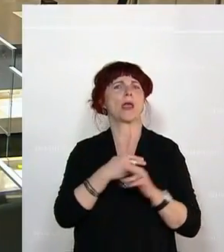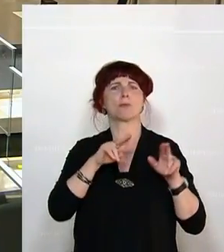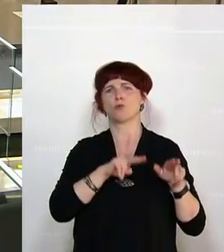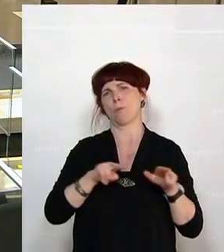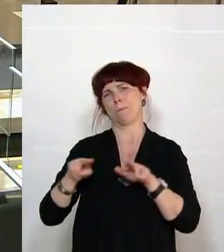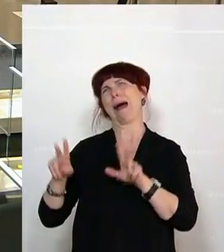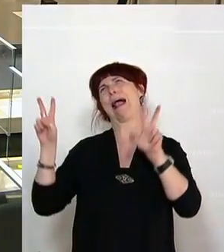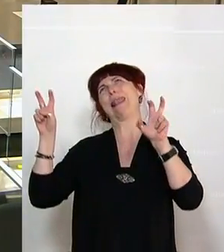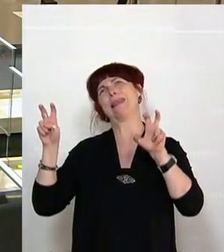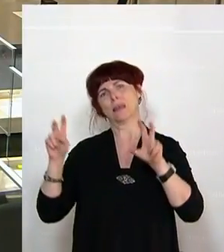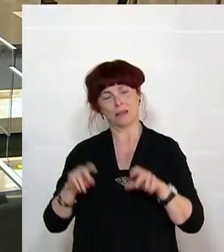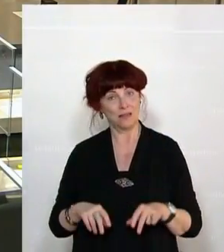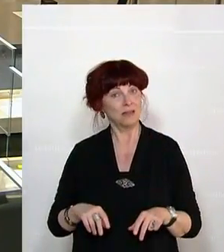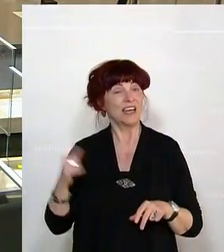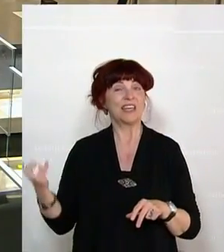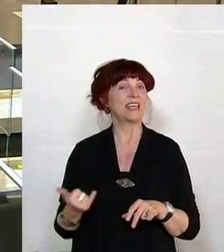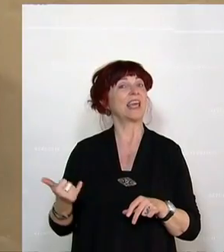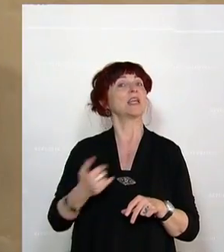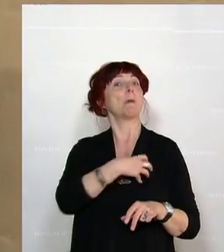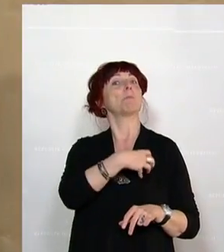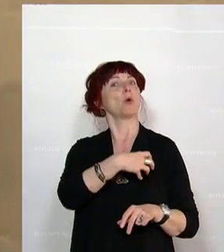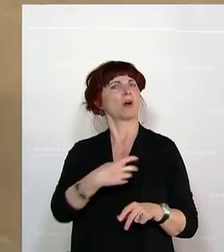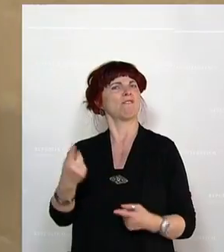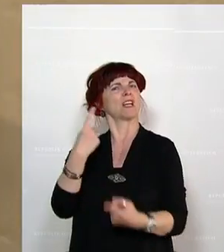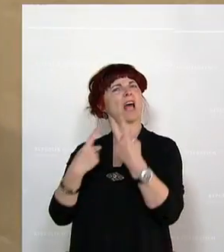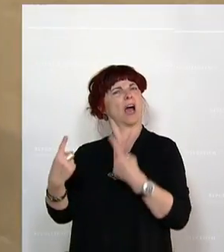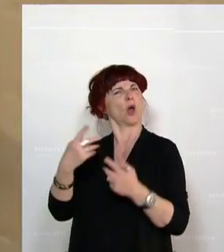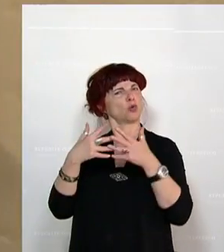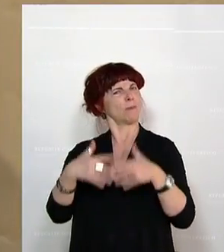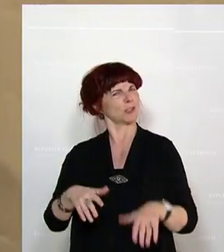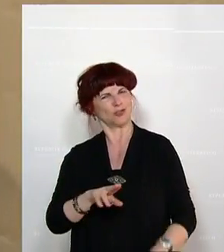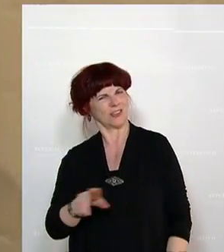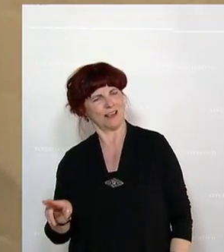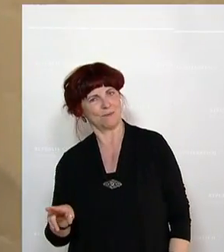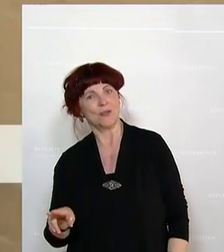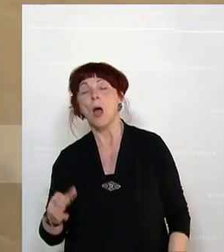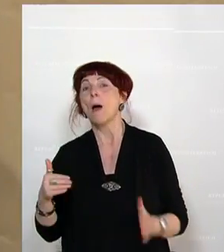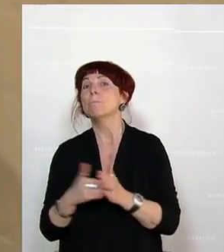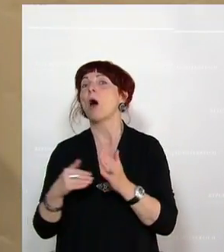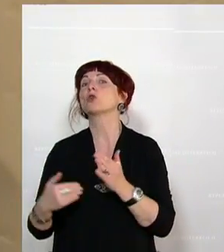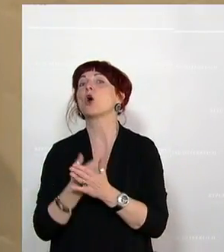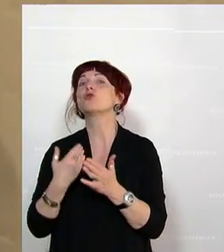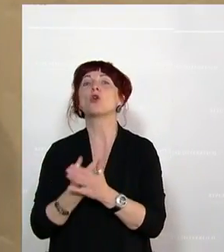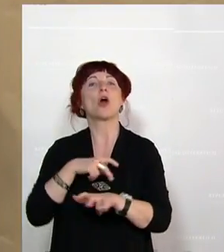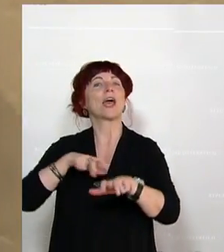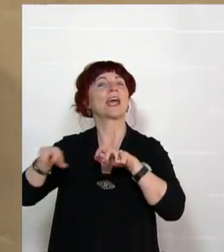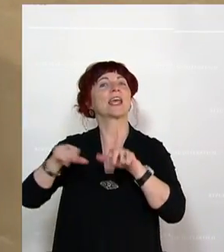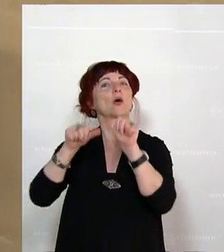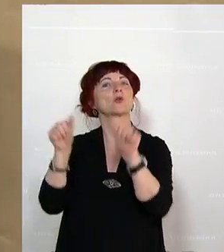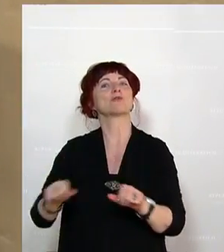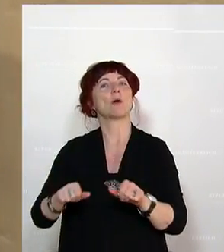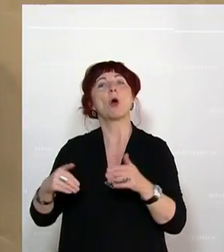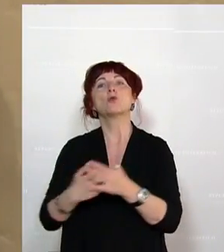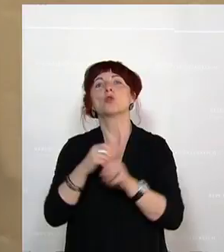steht nicht. Das, was wir bräuchten, wäre eine neue Art des Regierens. Das, was wir bräuchten, wäre ein neues Epidemiegesetz, in dem verbindlich